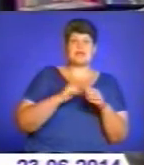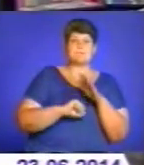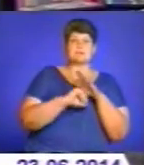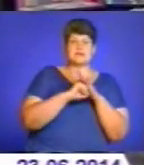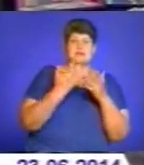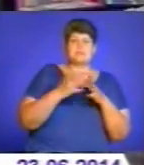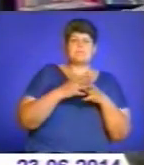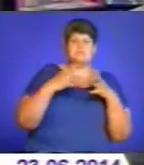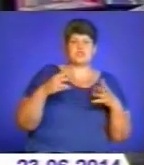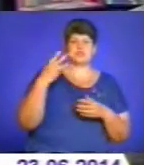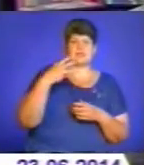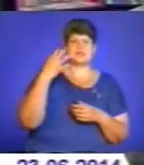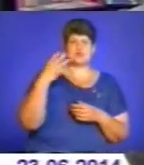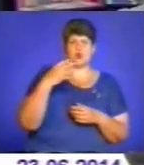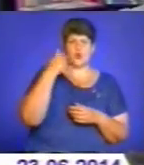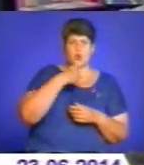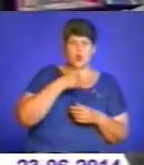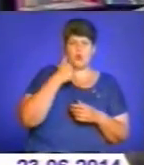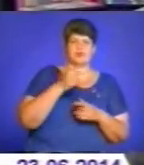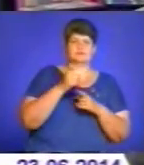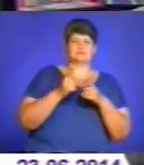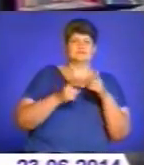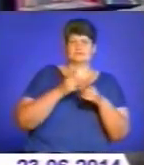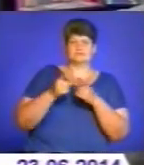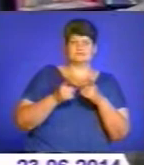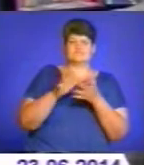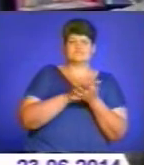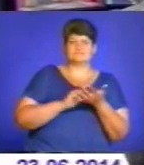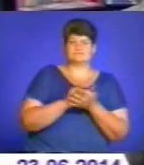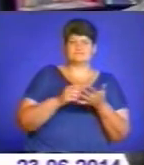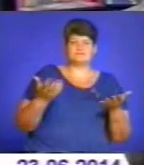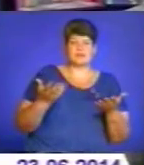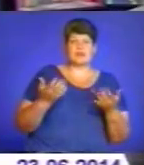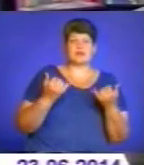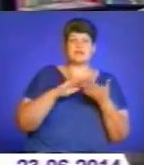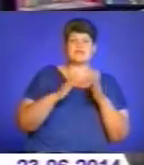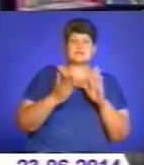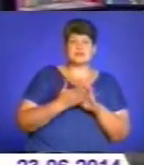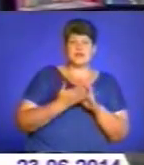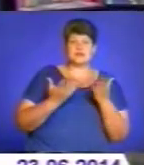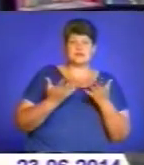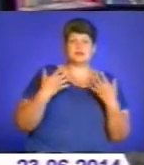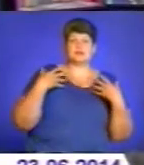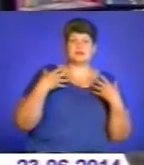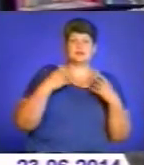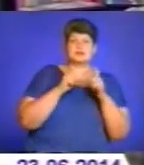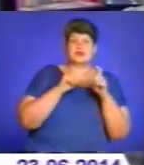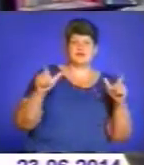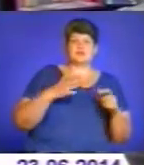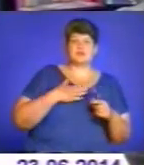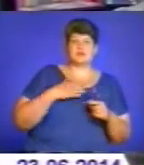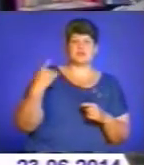більше 30-40 років, відповідно, вона зношується. І тому стан дитячих здоров'ячих закладів в нашій області